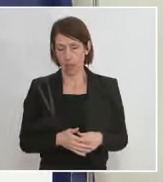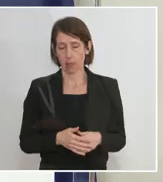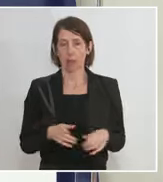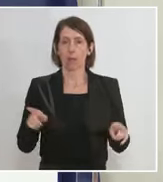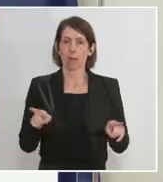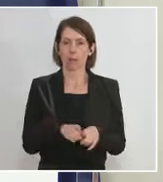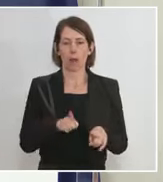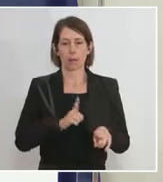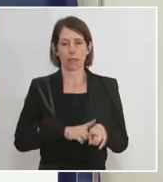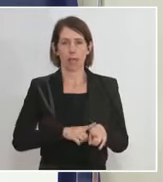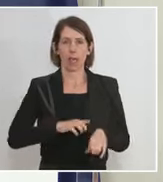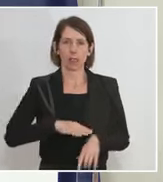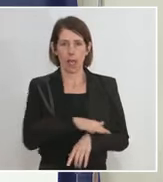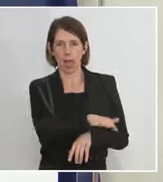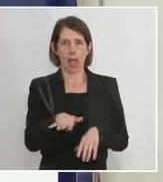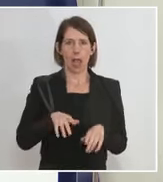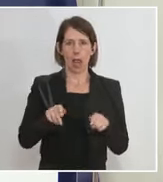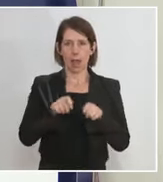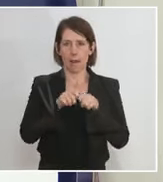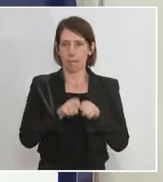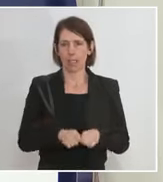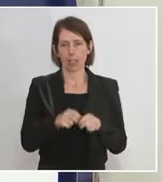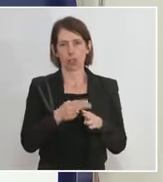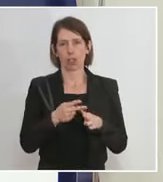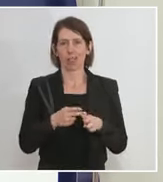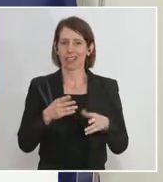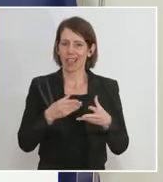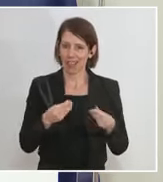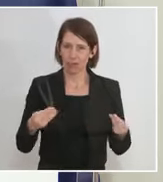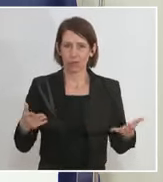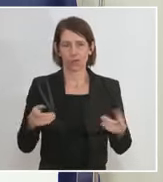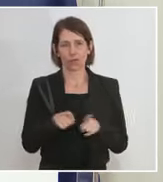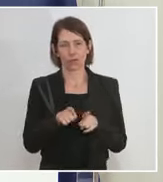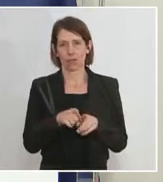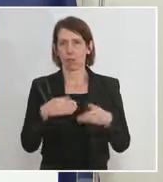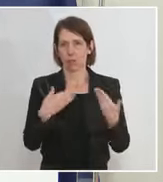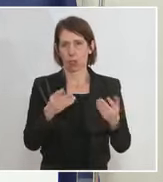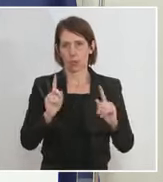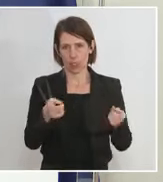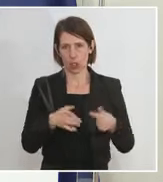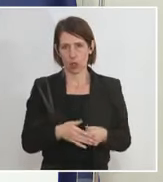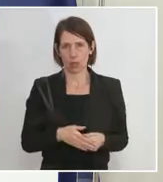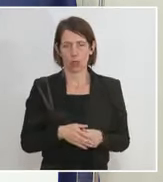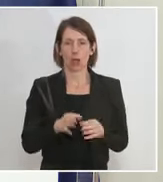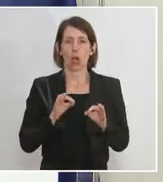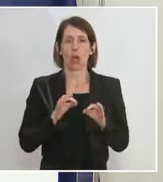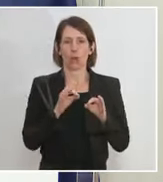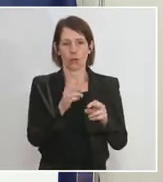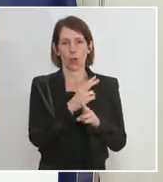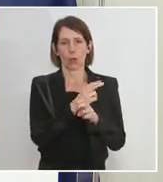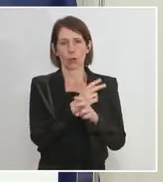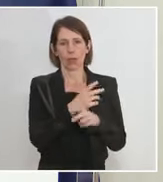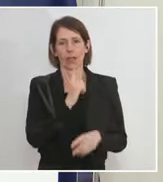selben Zeit alle Mitgliedsstaaten gleich viel bekommen sollen. Das ist für Österreich deutlich weniger